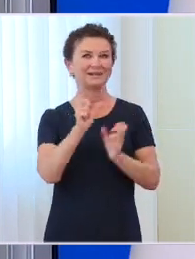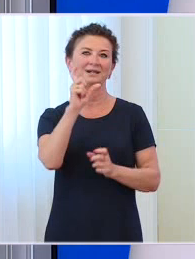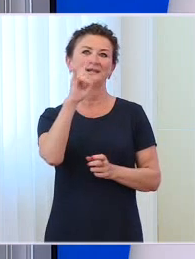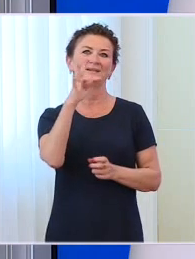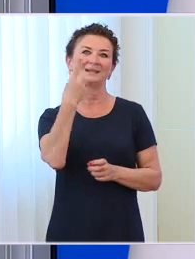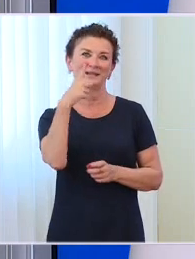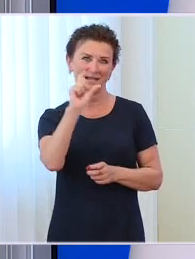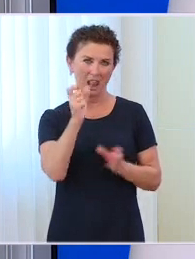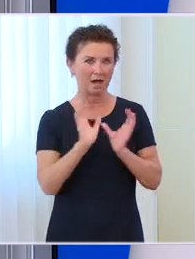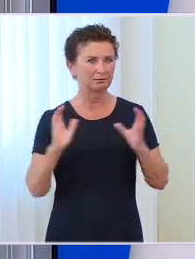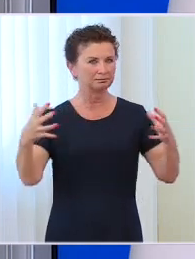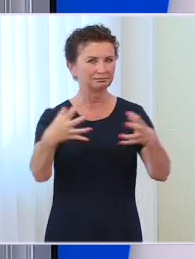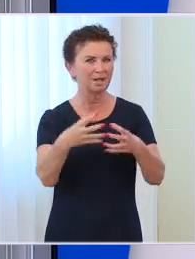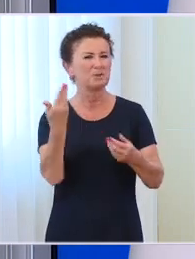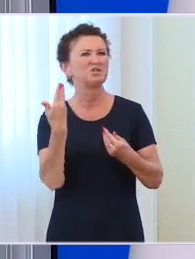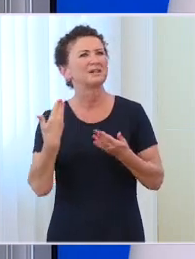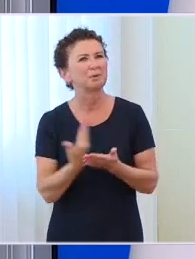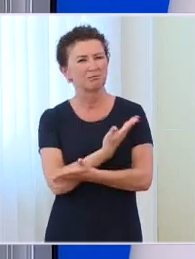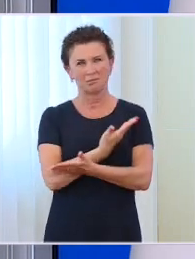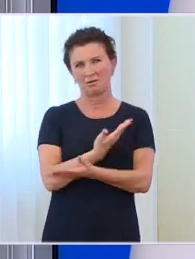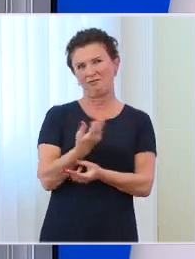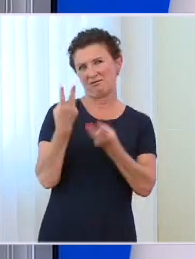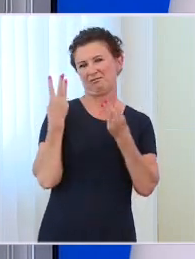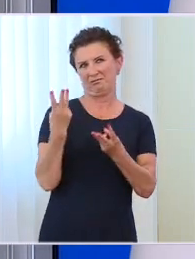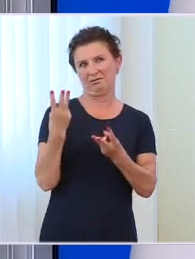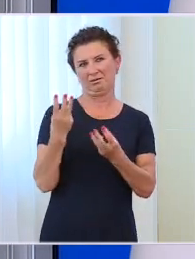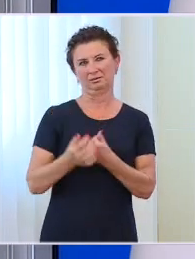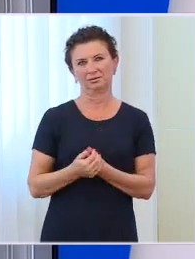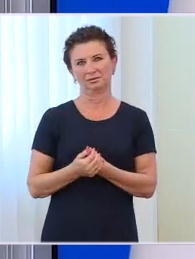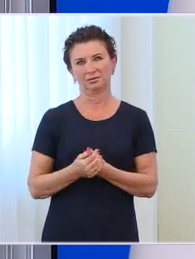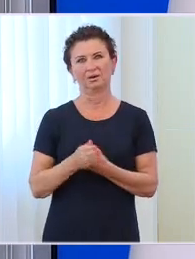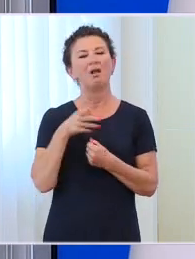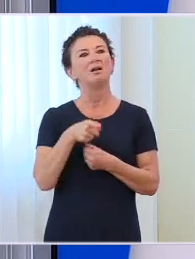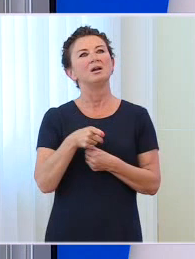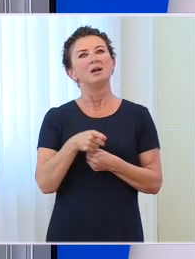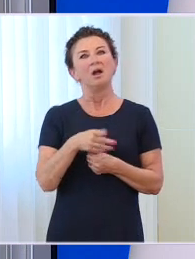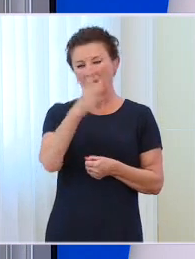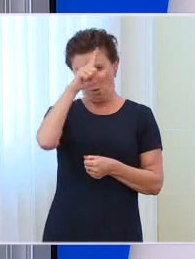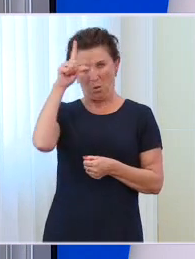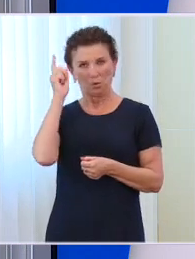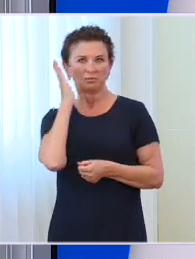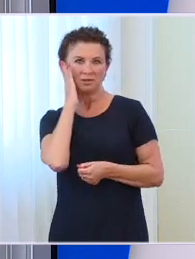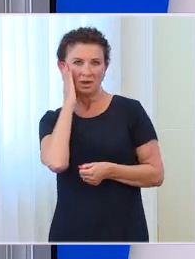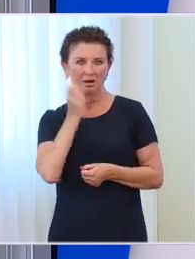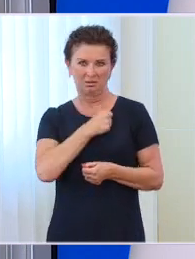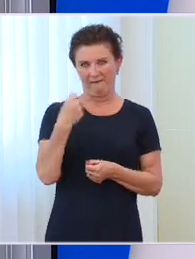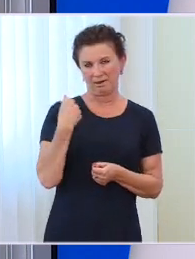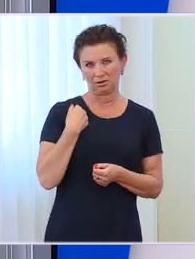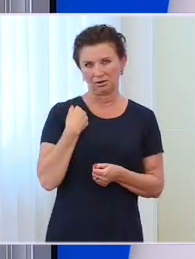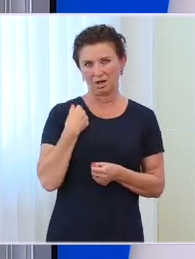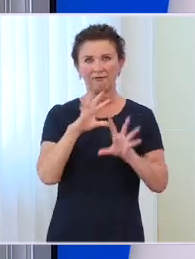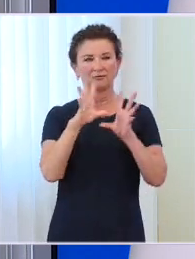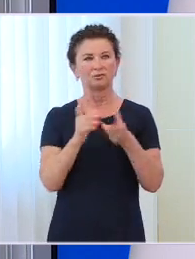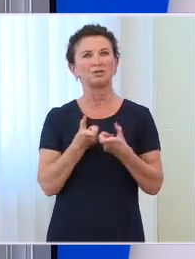przyczyn czysto pragmatycznych Cytadela otworzy się na miasto. Warszawiacy będą mogli tam wejść. Wszyscy przyjezdni do Warszawy będą